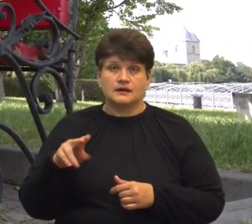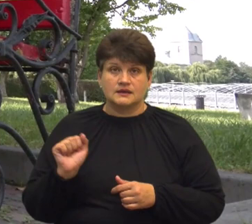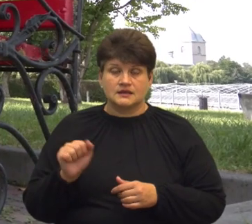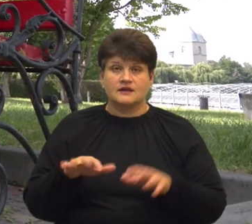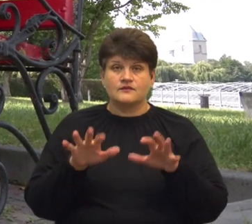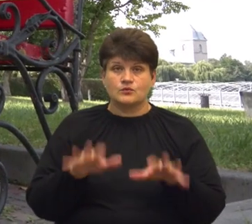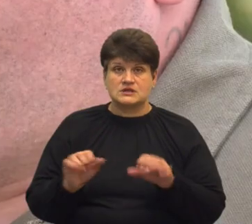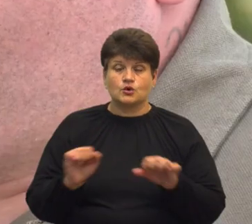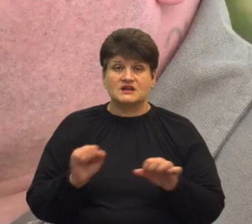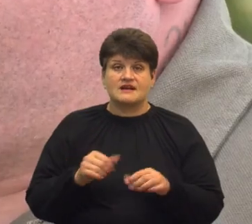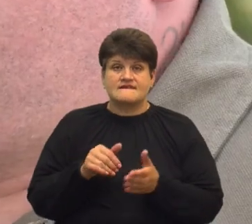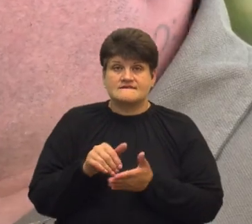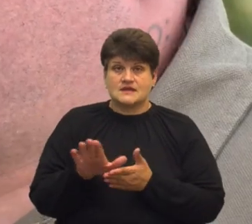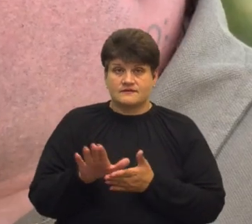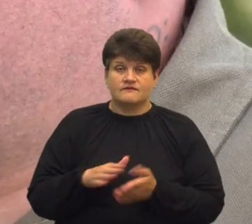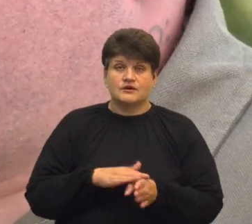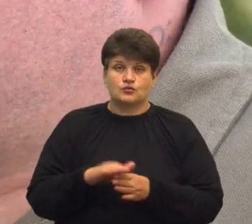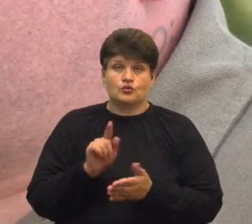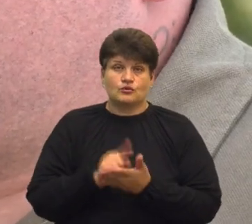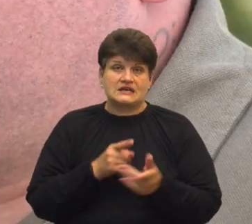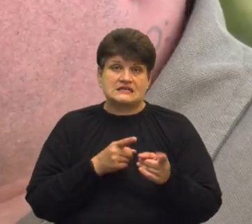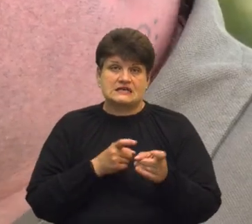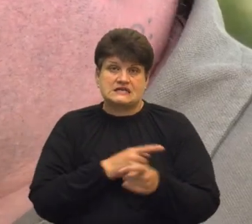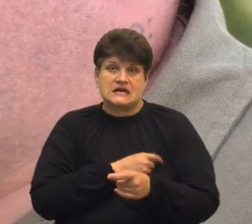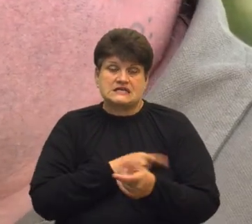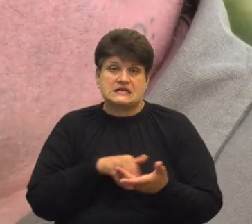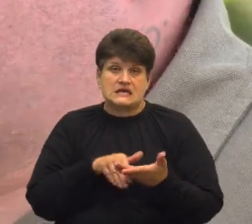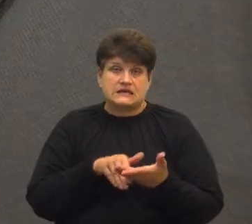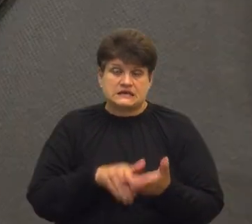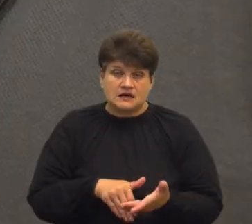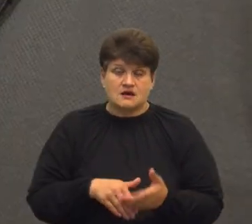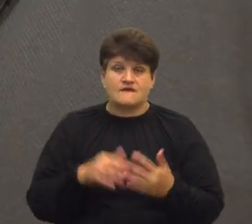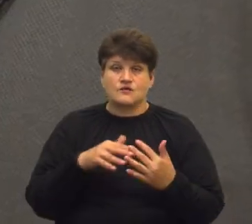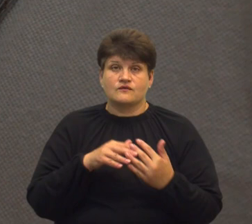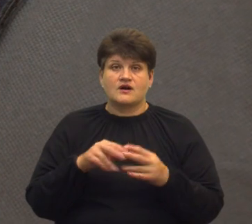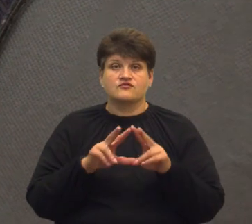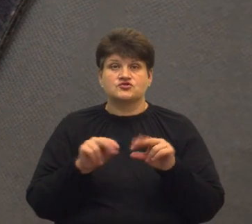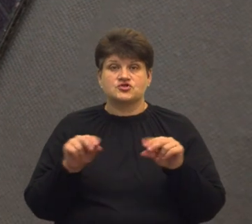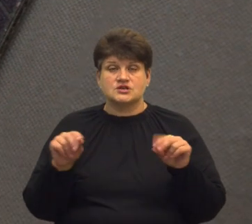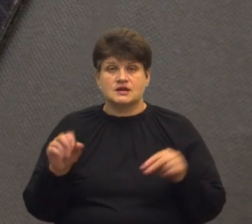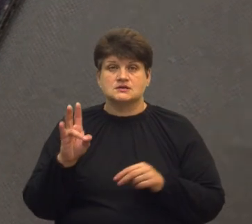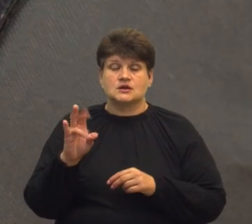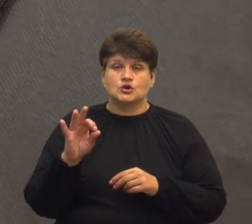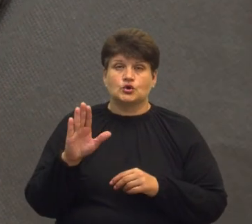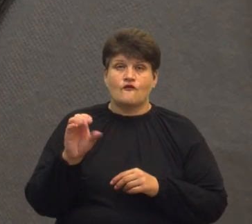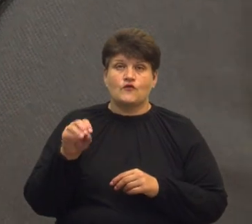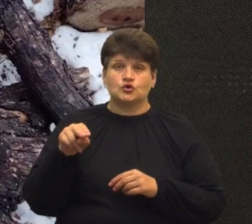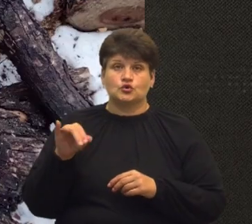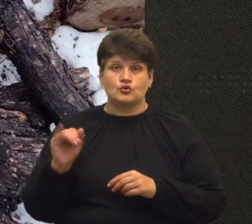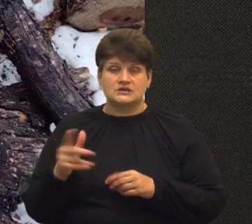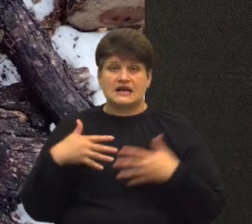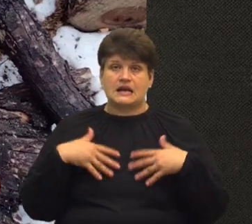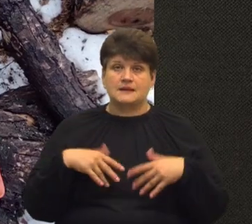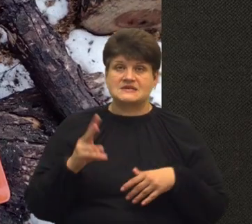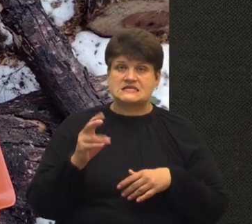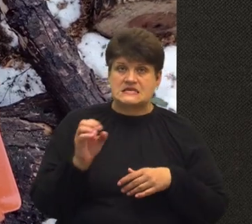відмовився. Виконував обов'язки стрільця-санітара. Воював під щастям, Новотошківкою та Кримським. На Луганщині, каже, у